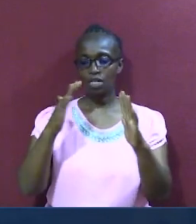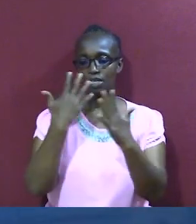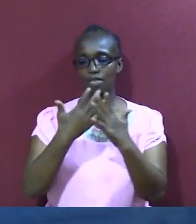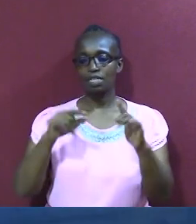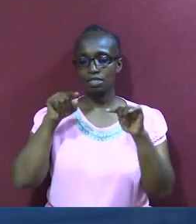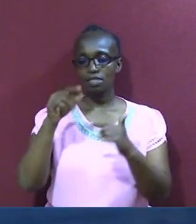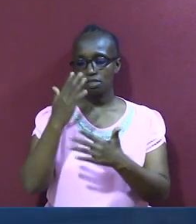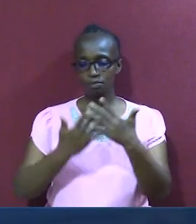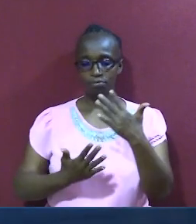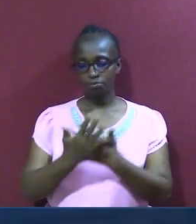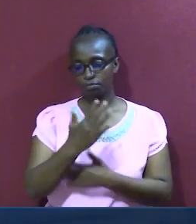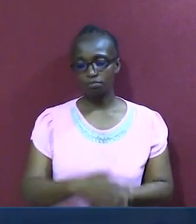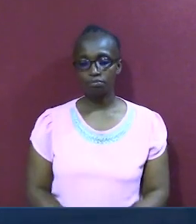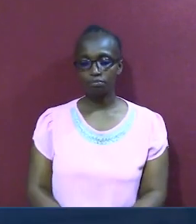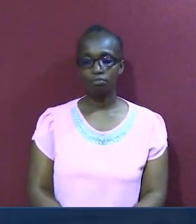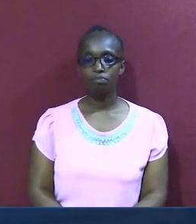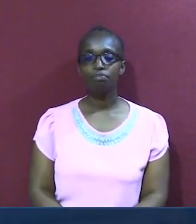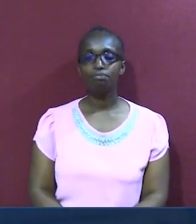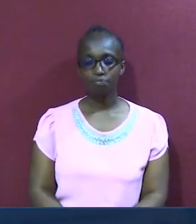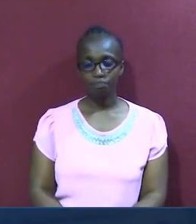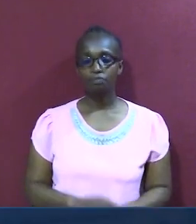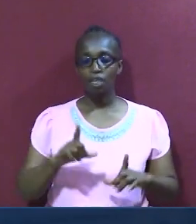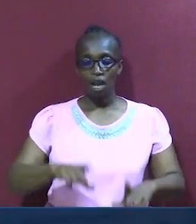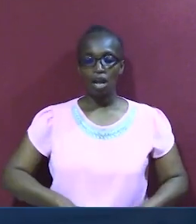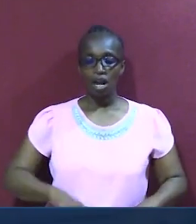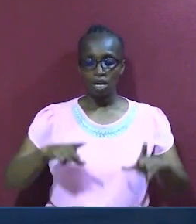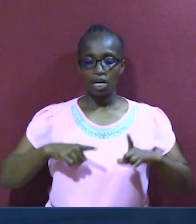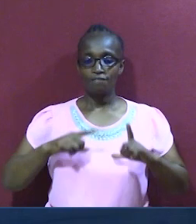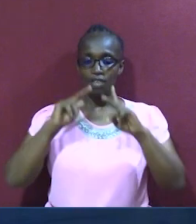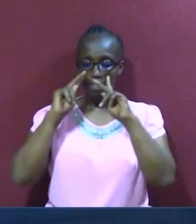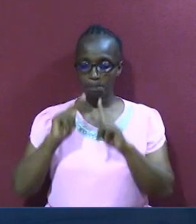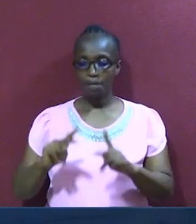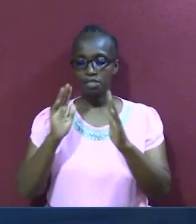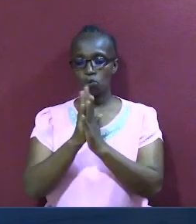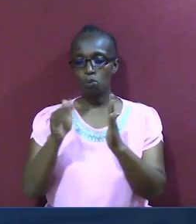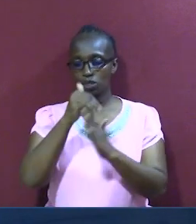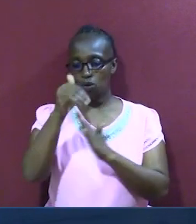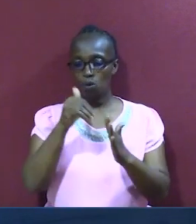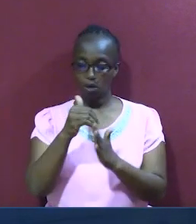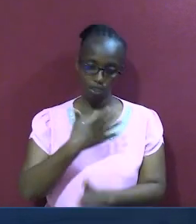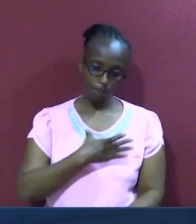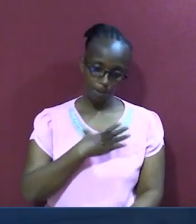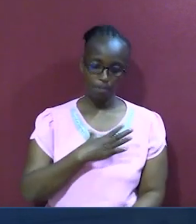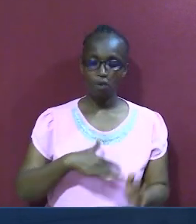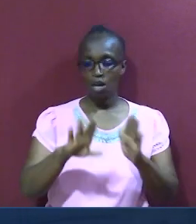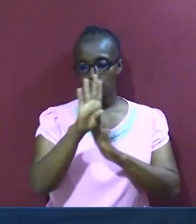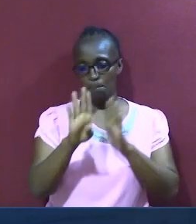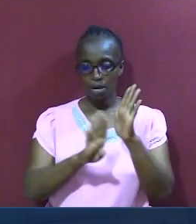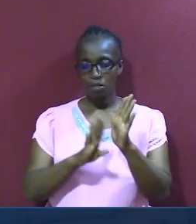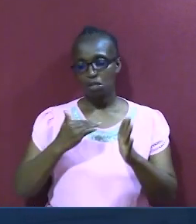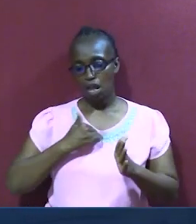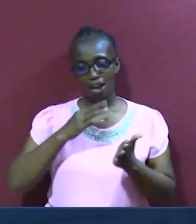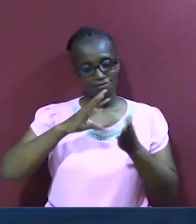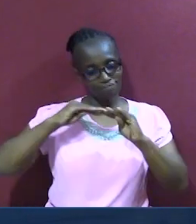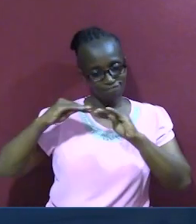leo, ishi, na amani, na watu ote, bibliai meweza na kutukumbusha, na